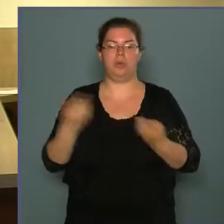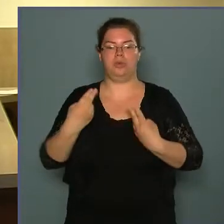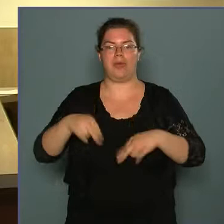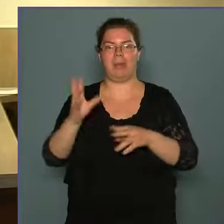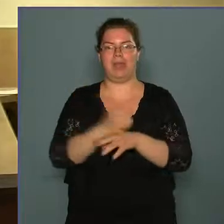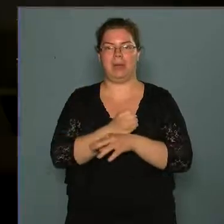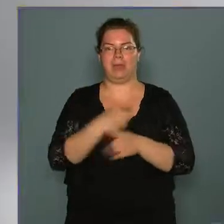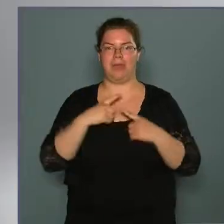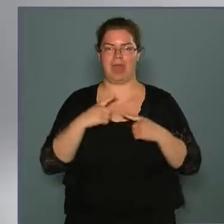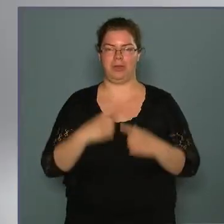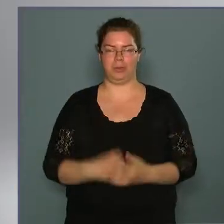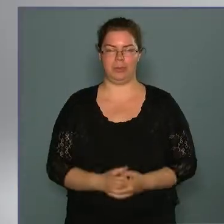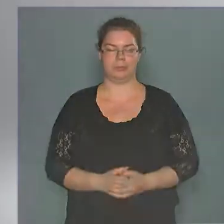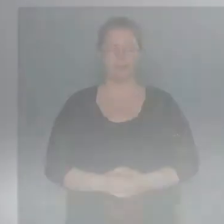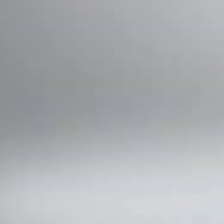nyeremények várhatóak.